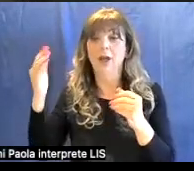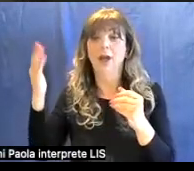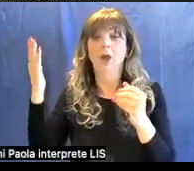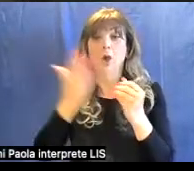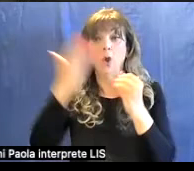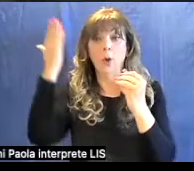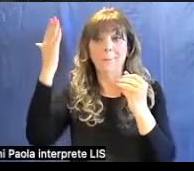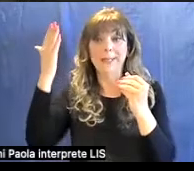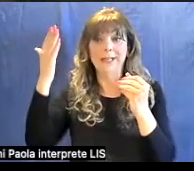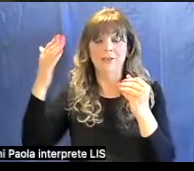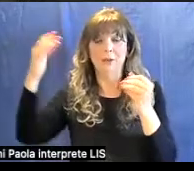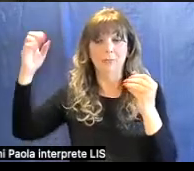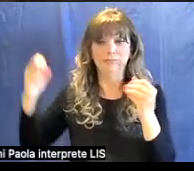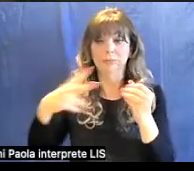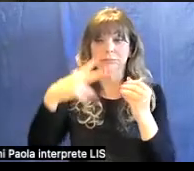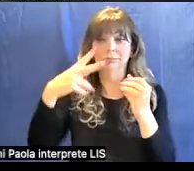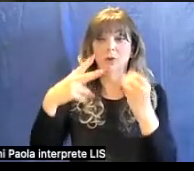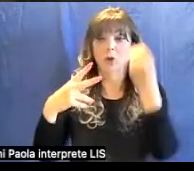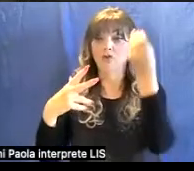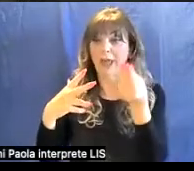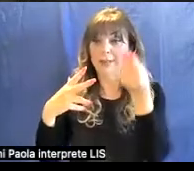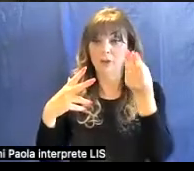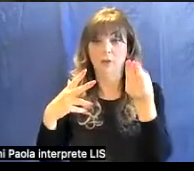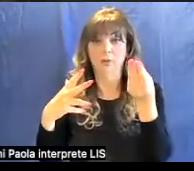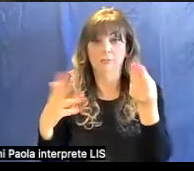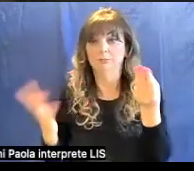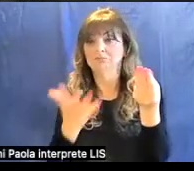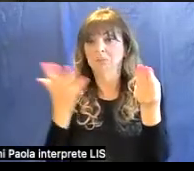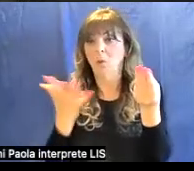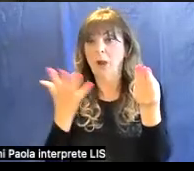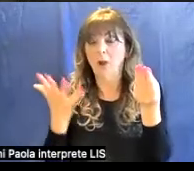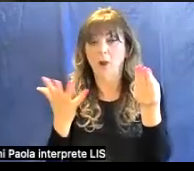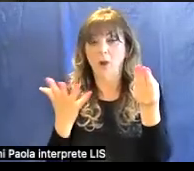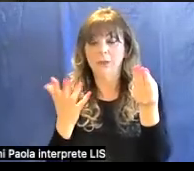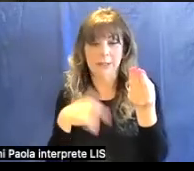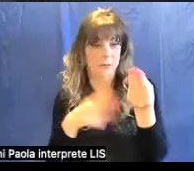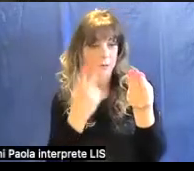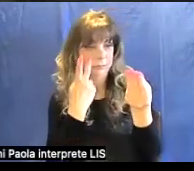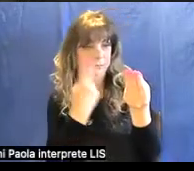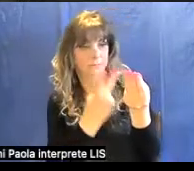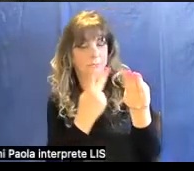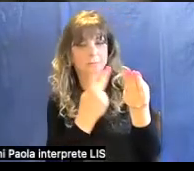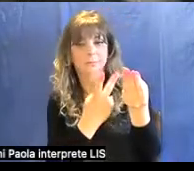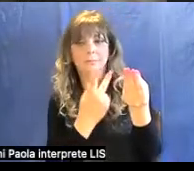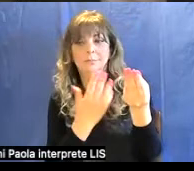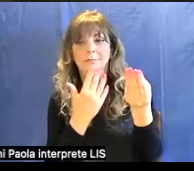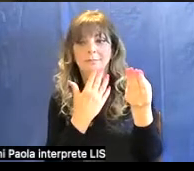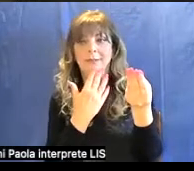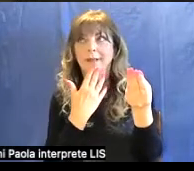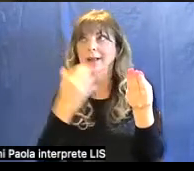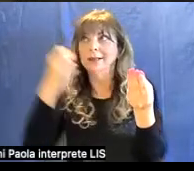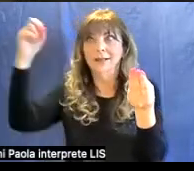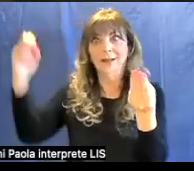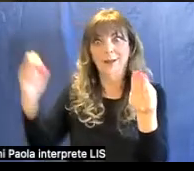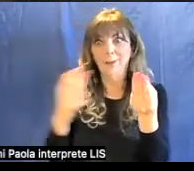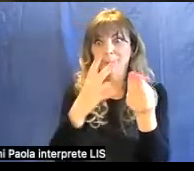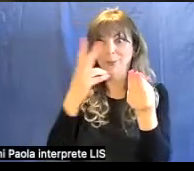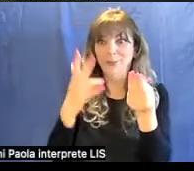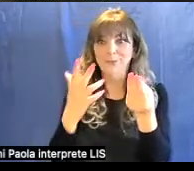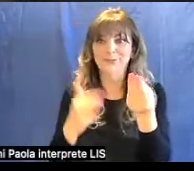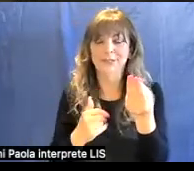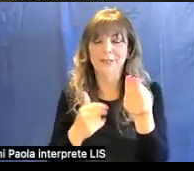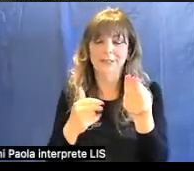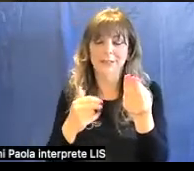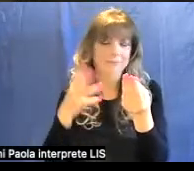un certo oggetto, in questo caso qualcosa che stiamo analizzando proprio grazie alla luce, insomma non entriamo nello